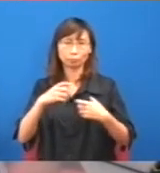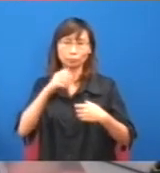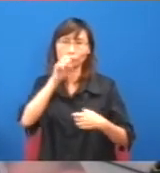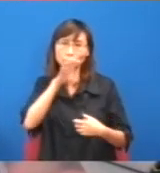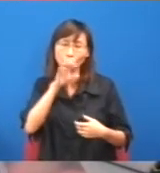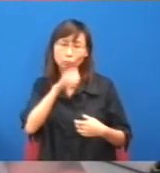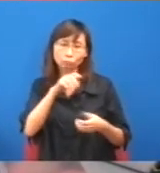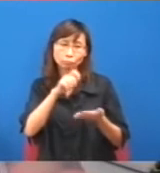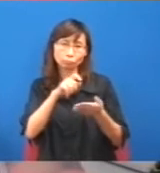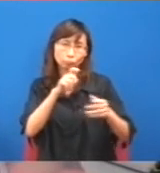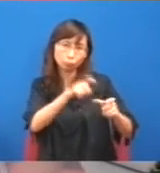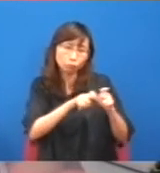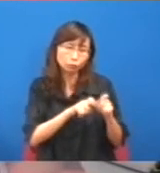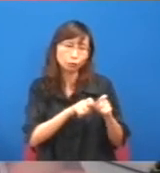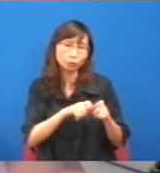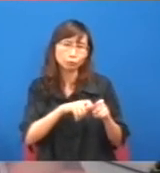所以,